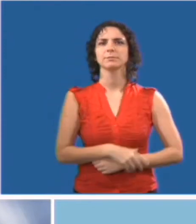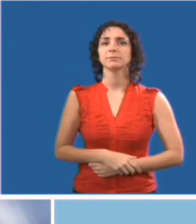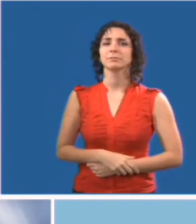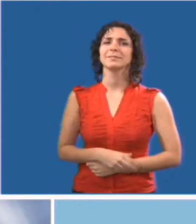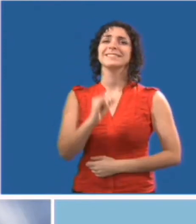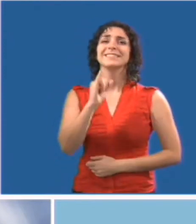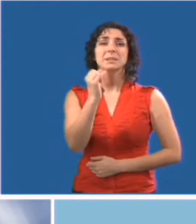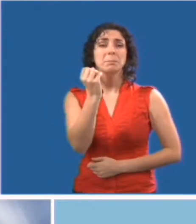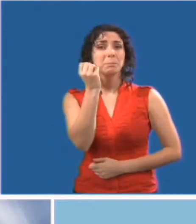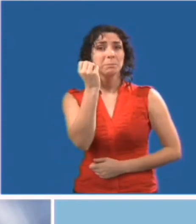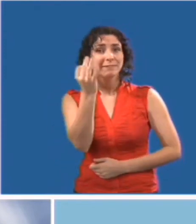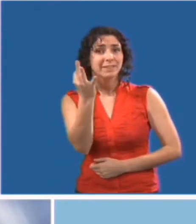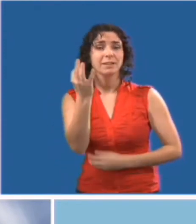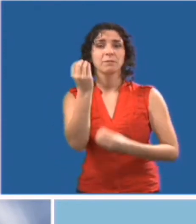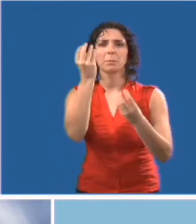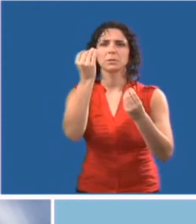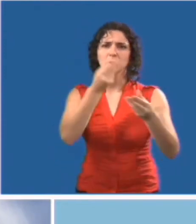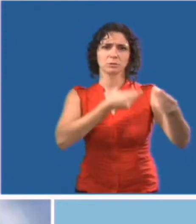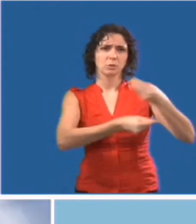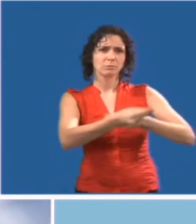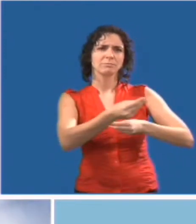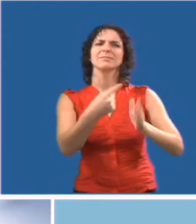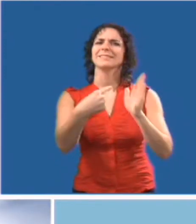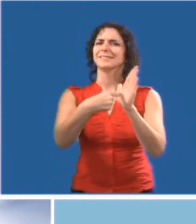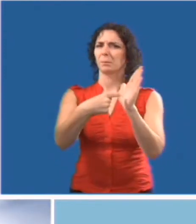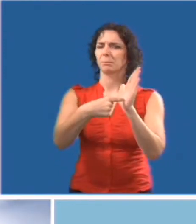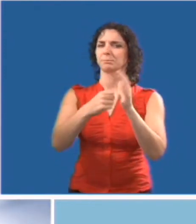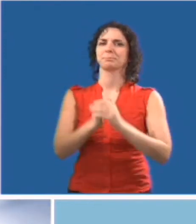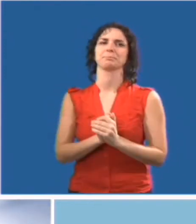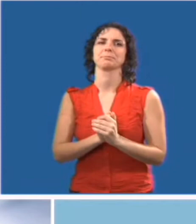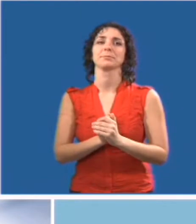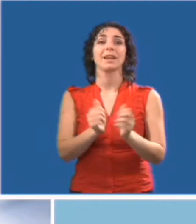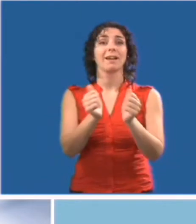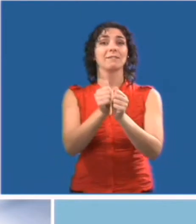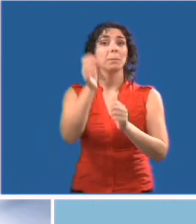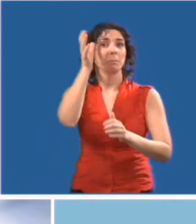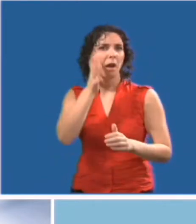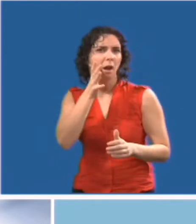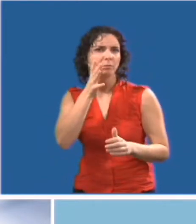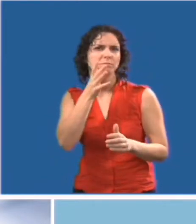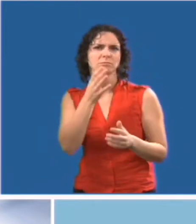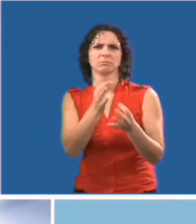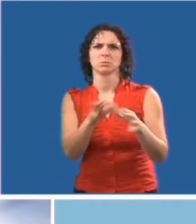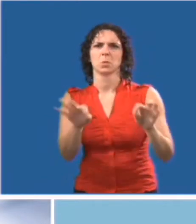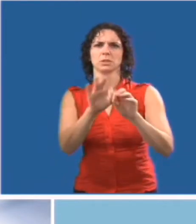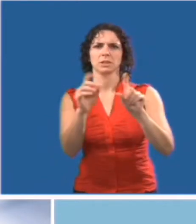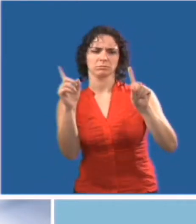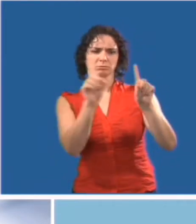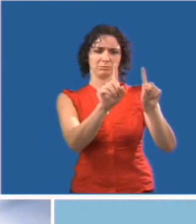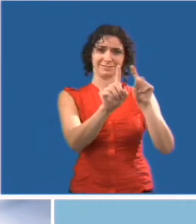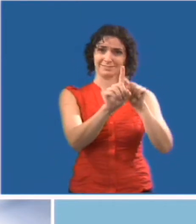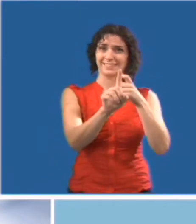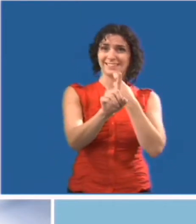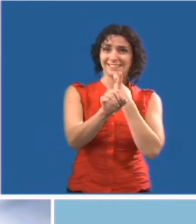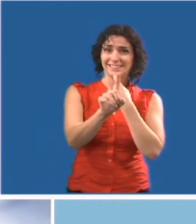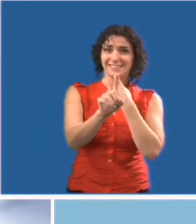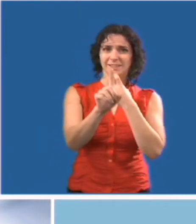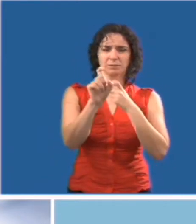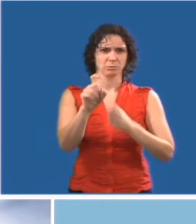en avons vu une dans nos scénarios. L'accompagnateur peut être n'importe qui, mais il faut